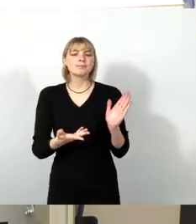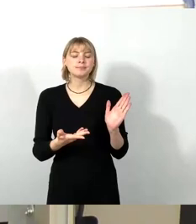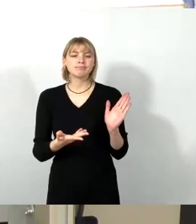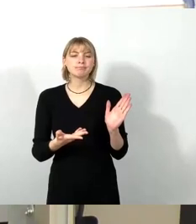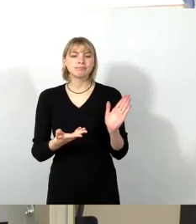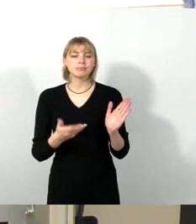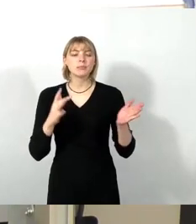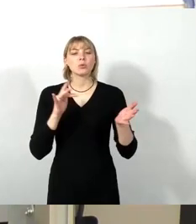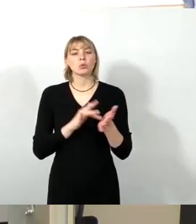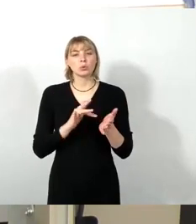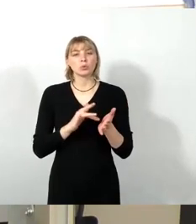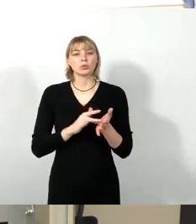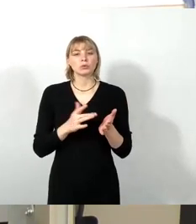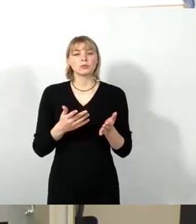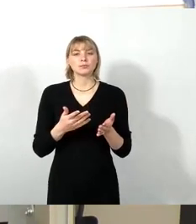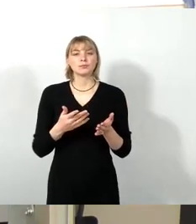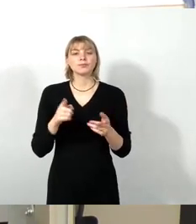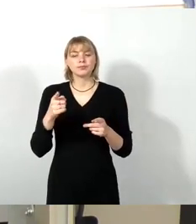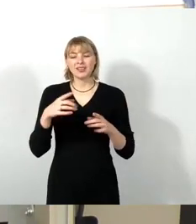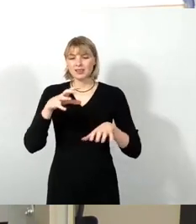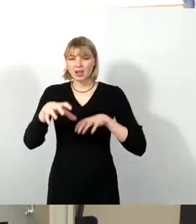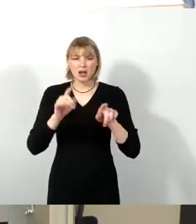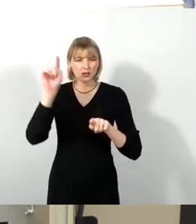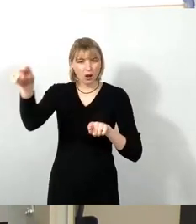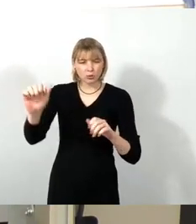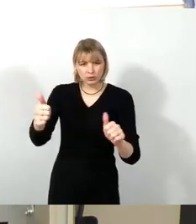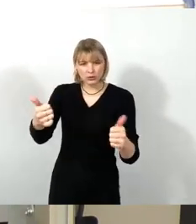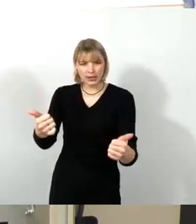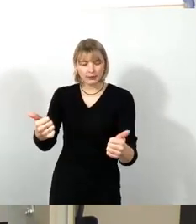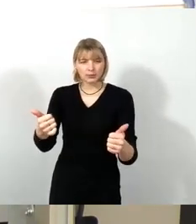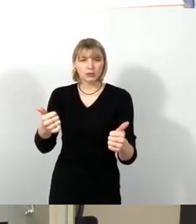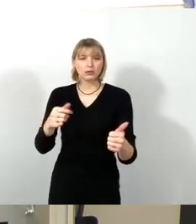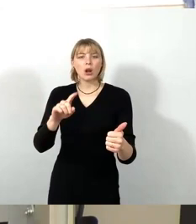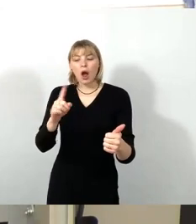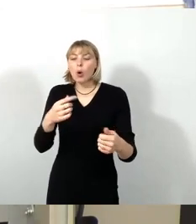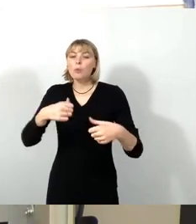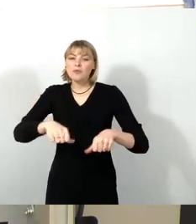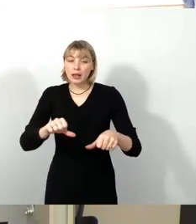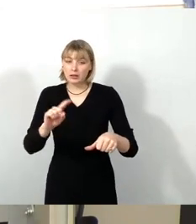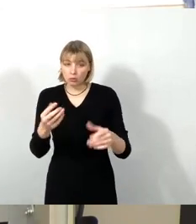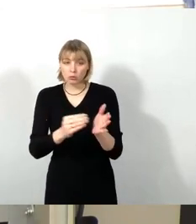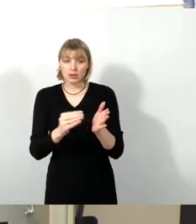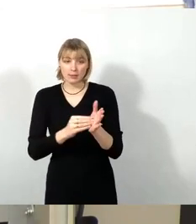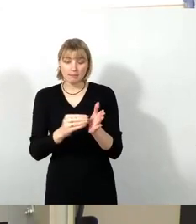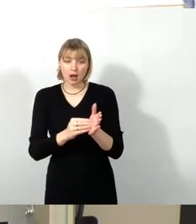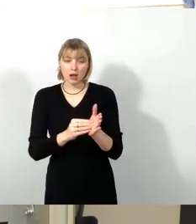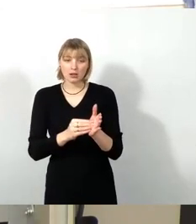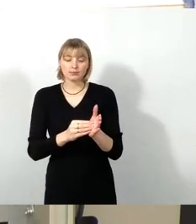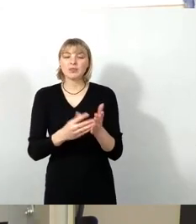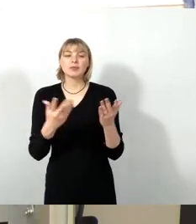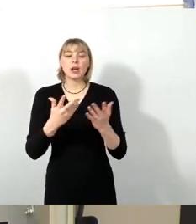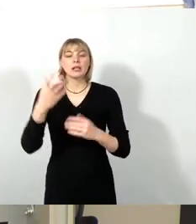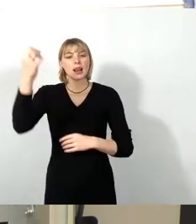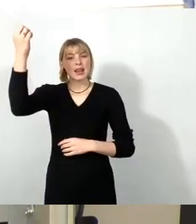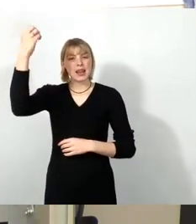wild lebende Tiere und geringer vielleicht auch Pflanzen durch Lichtemissionen deutlich